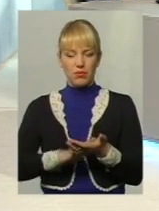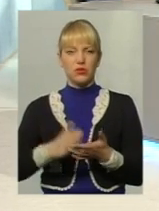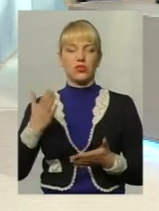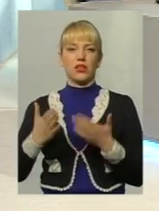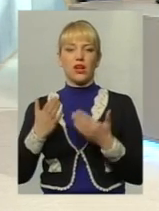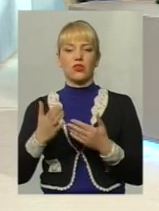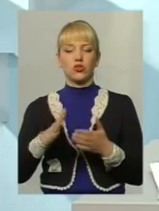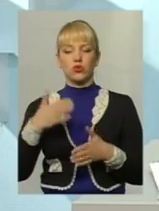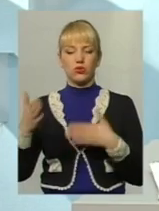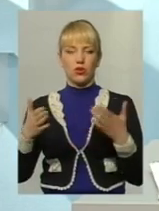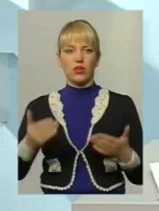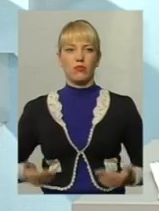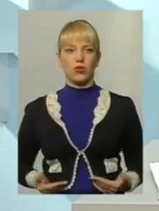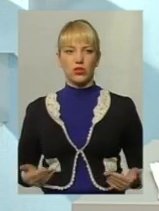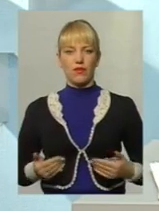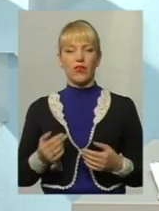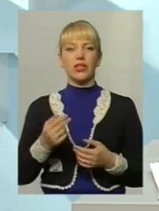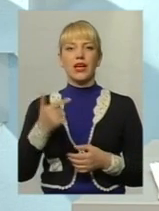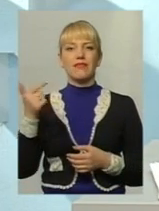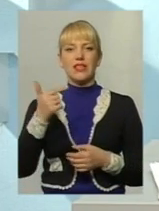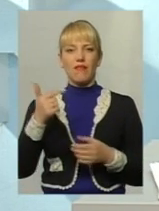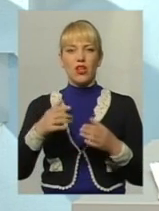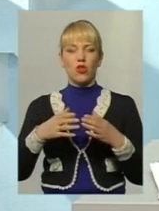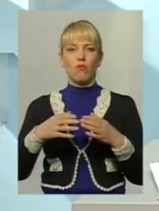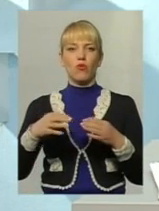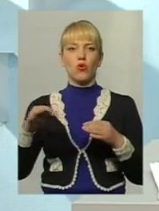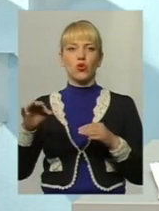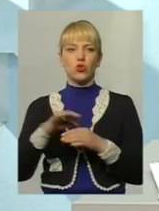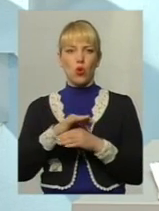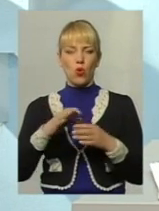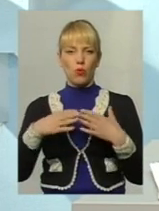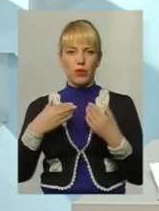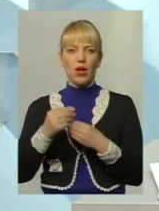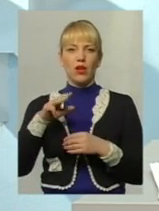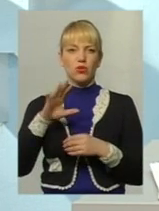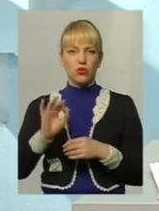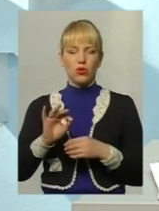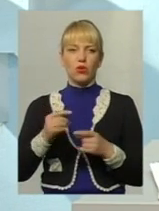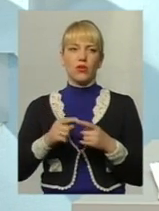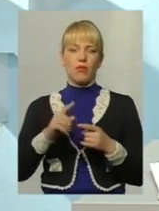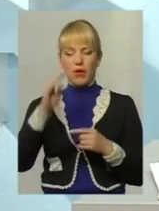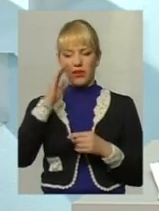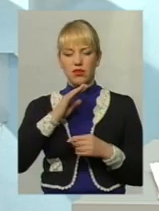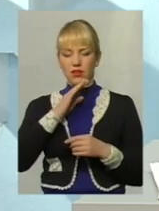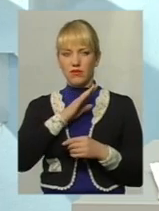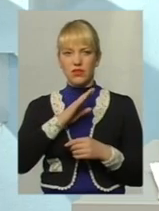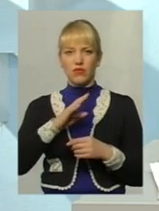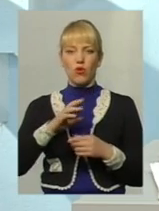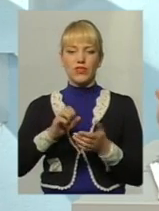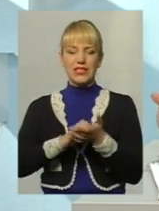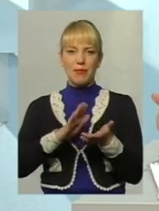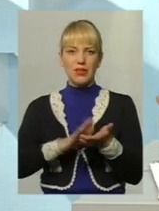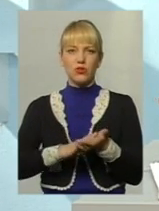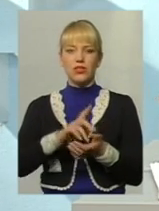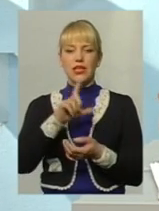сторони проживають в цивільному шлюбі, то батьківство відносно дитини встановлюється за спільною заявою обох батьків. І